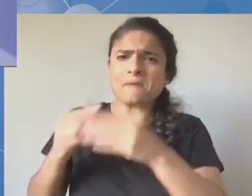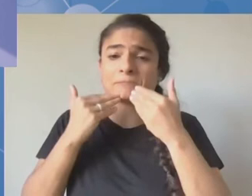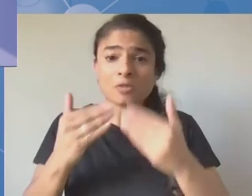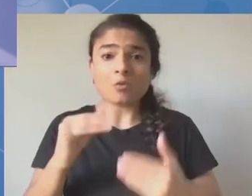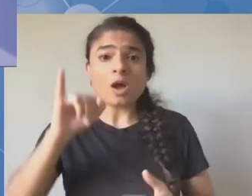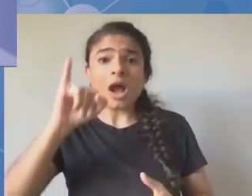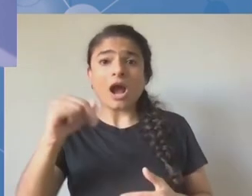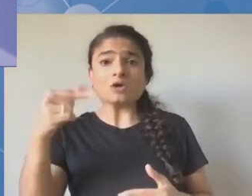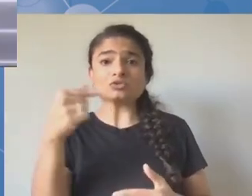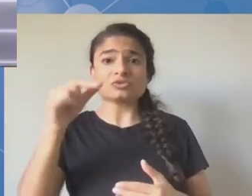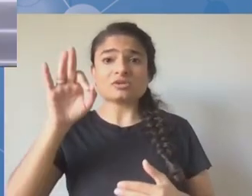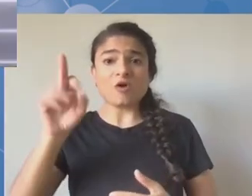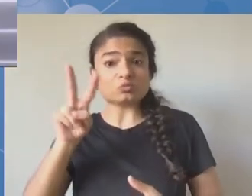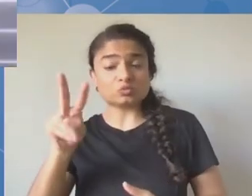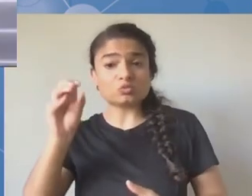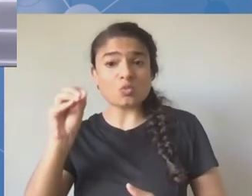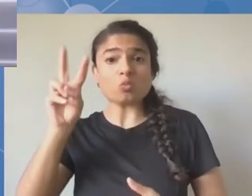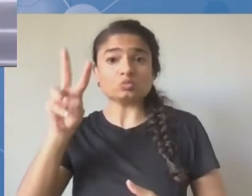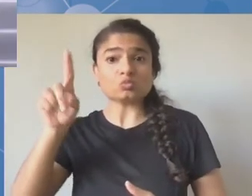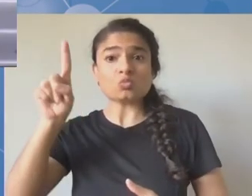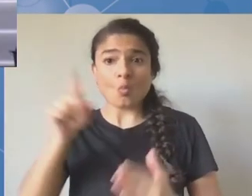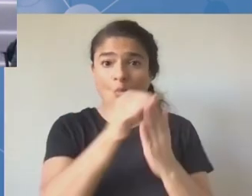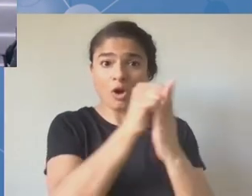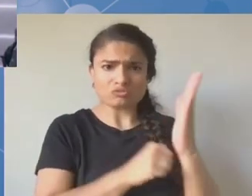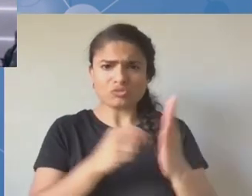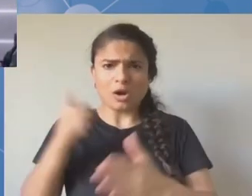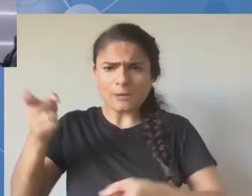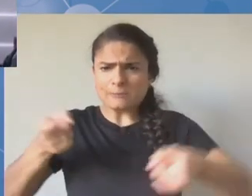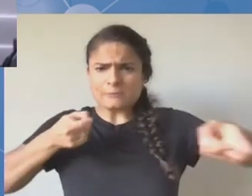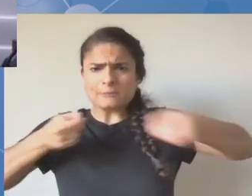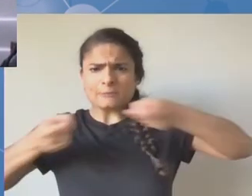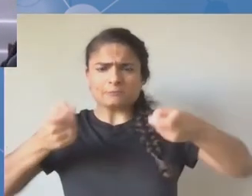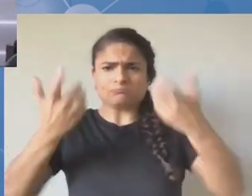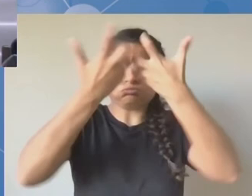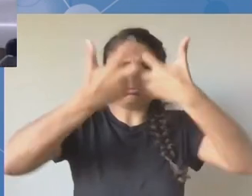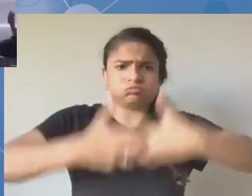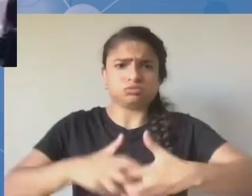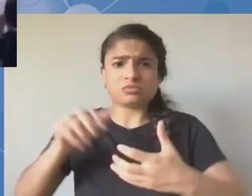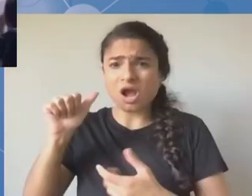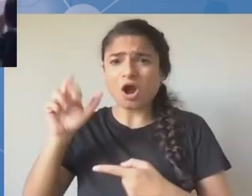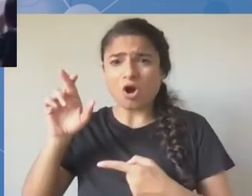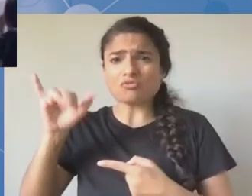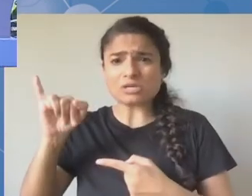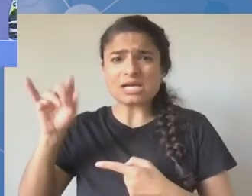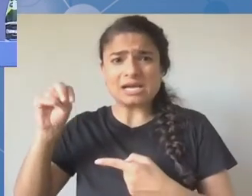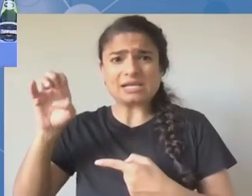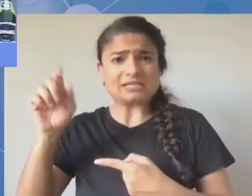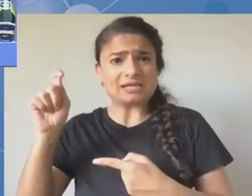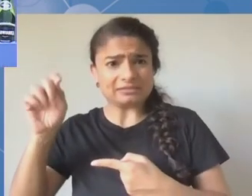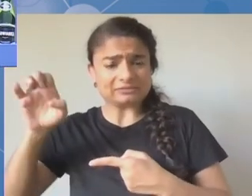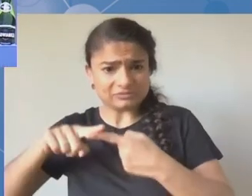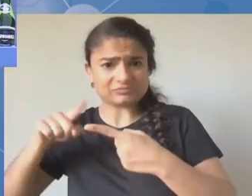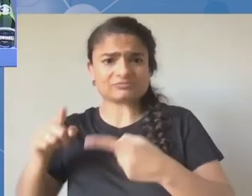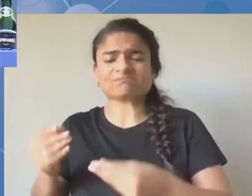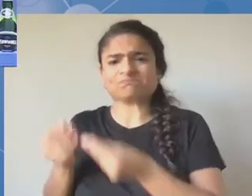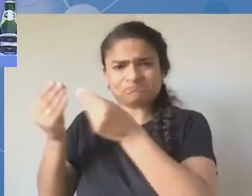Esterhuysen, czyli przewodnicząca wielostronnej grupy doradczej MAG na rok 2021. Bardzo ci